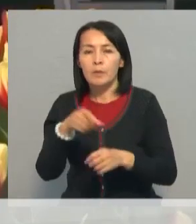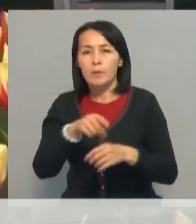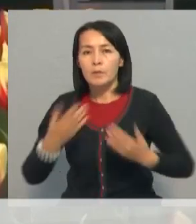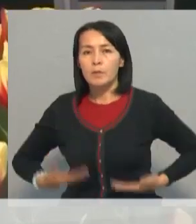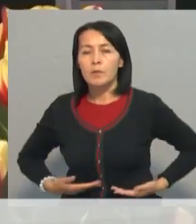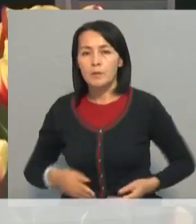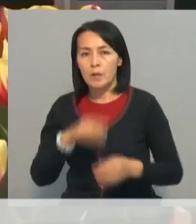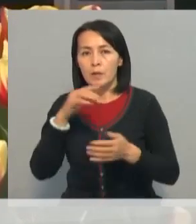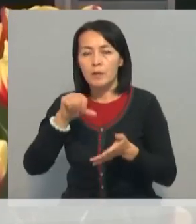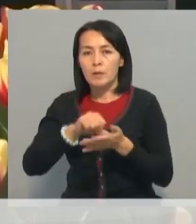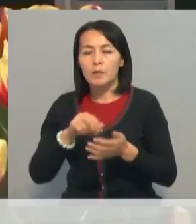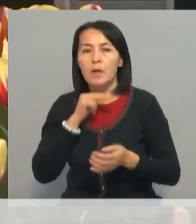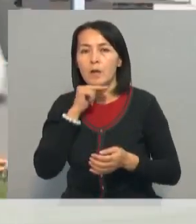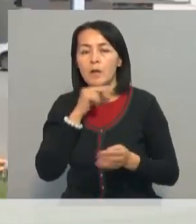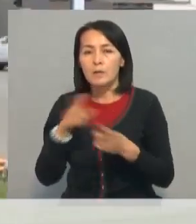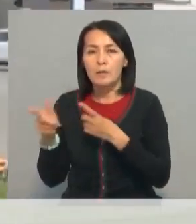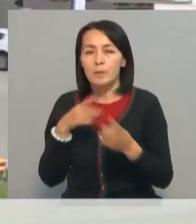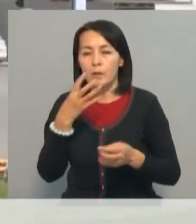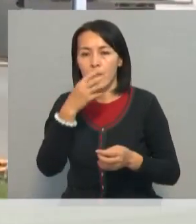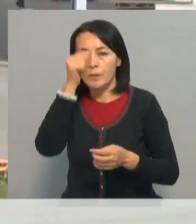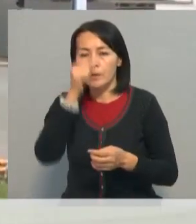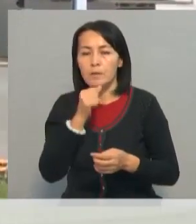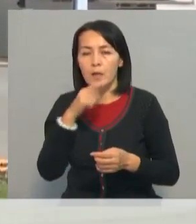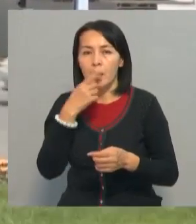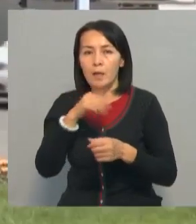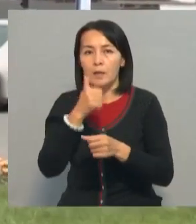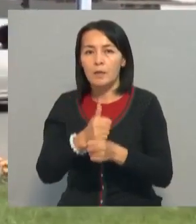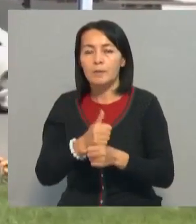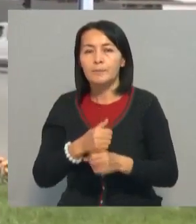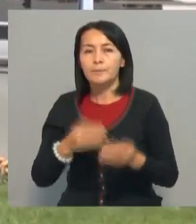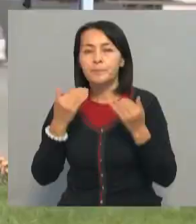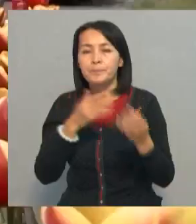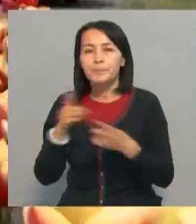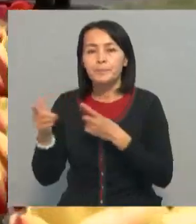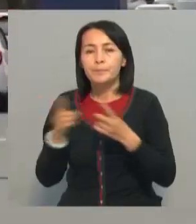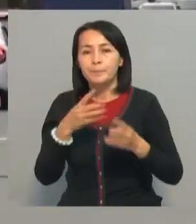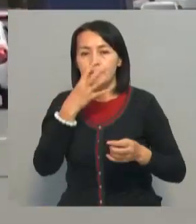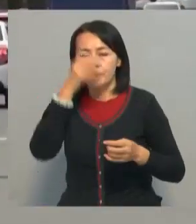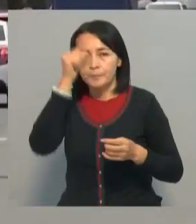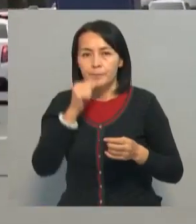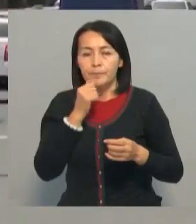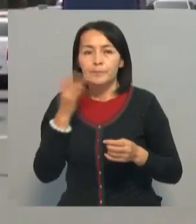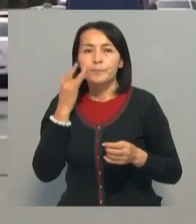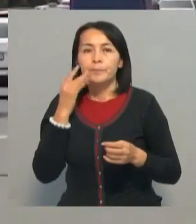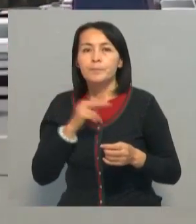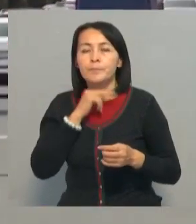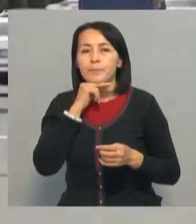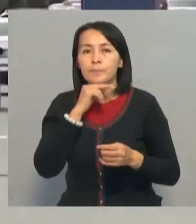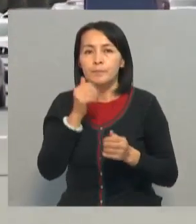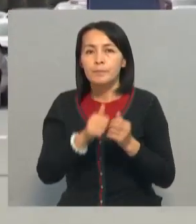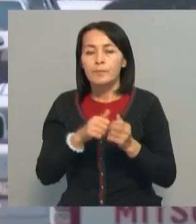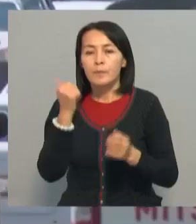Я лично буду присутствовать на подготовке к отопительному сезону, сказал глава мегаполиса. Подготовка к отопительному сезону регулярно контролируется каждую